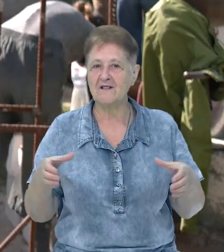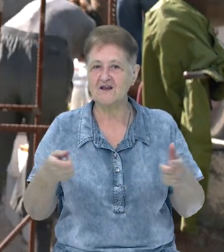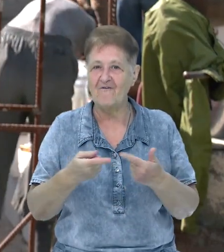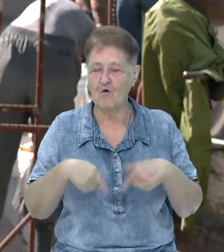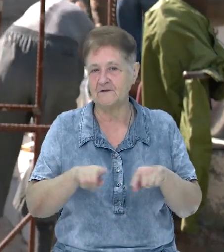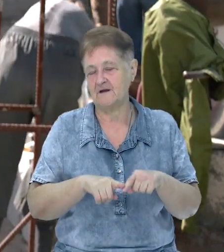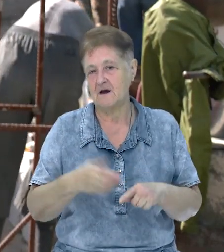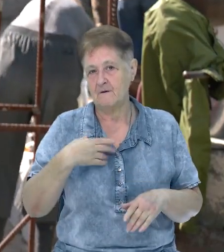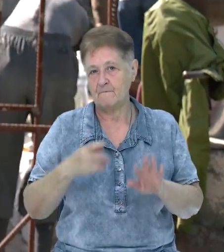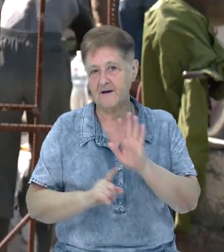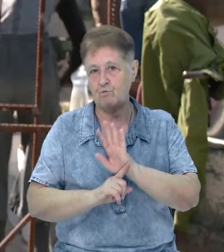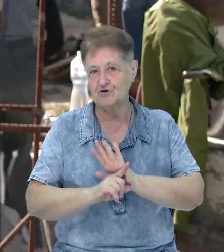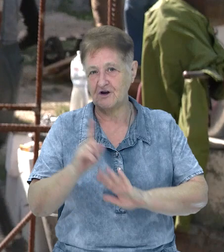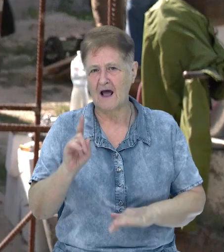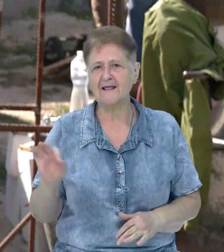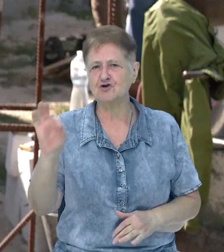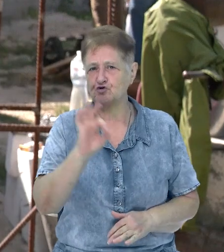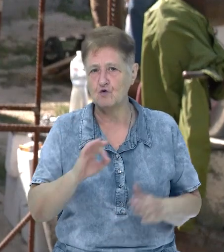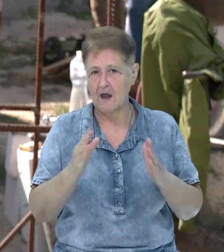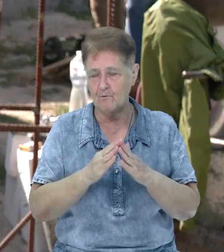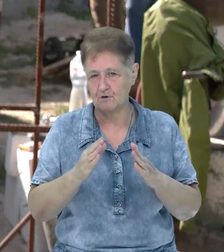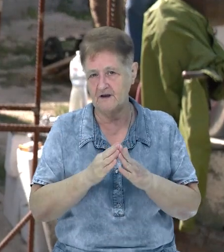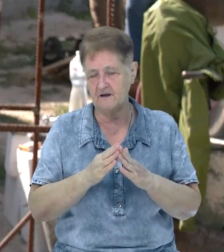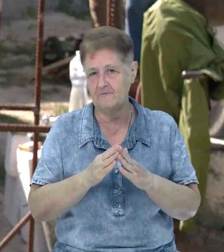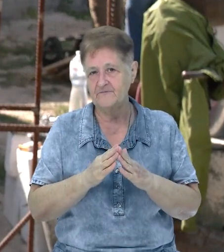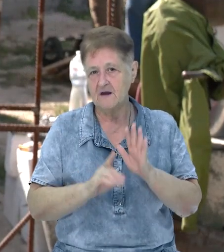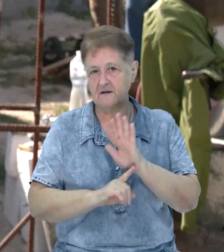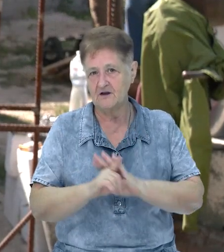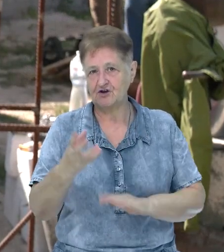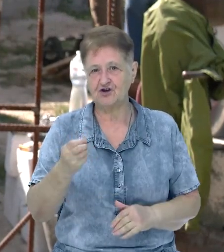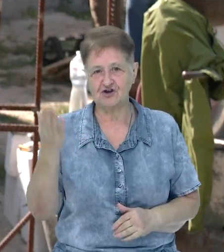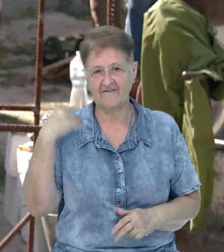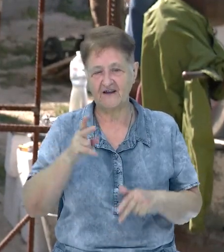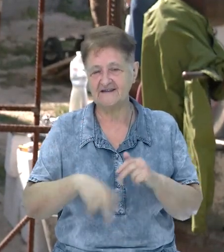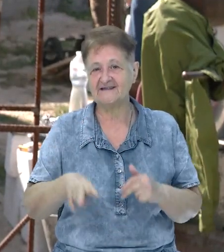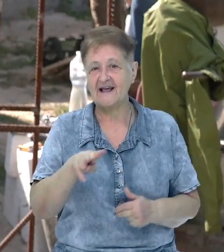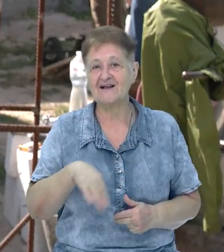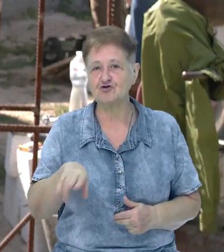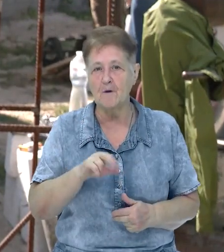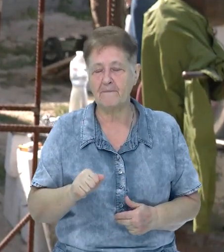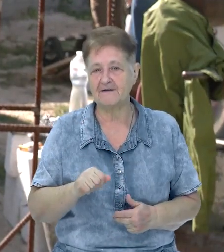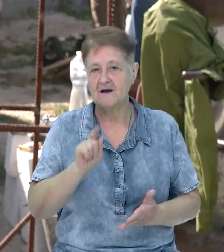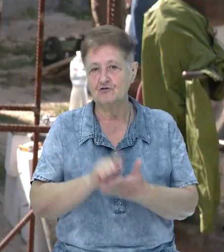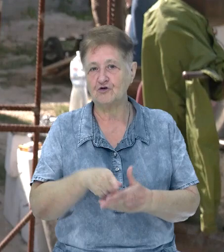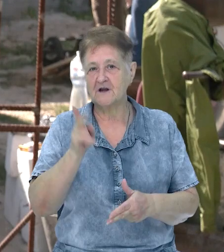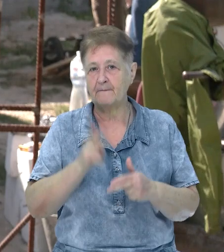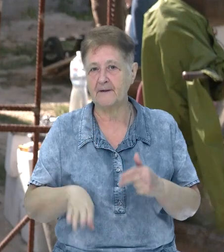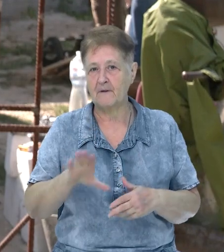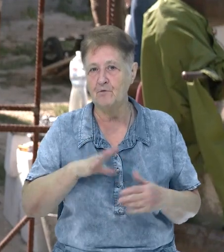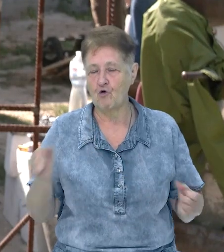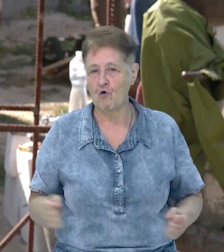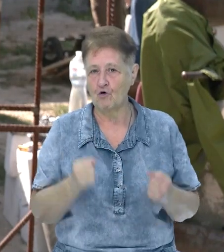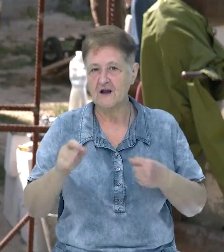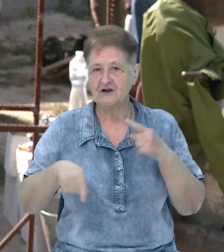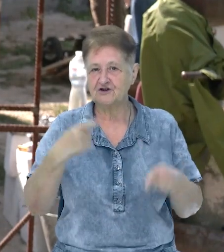Ми починали цей будинок абсолютно з нуля. Будинок починали робити ще в кінці листопаду, але мали припинити, бо було дуже холодно і